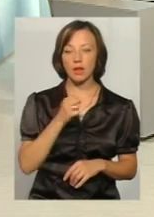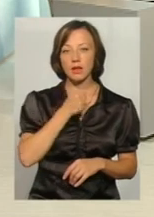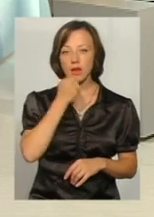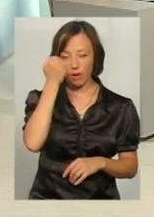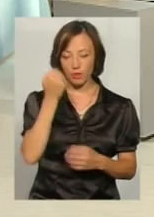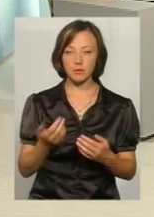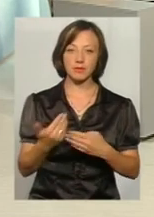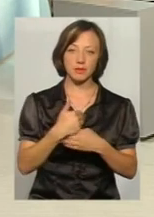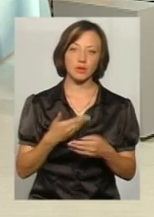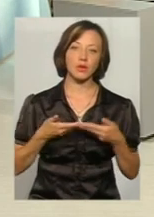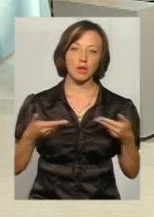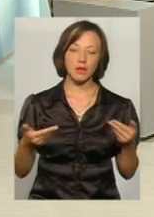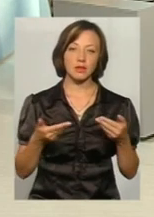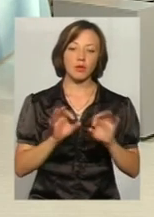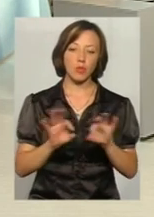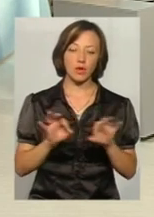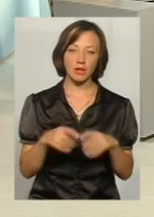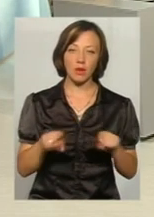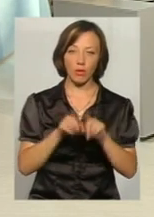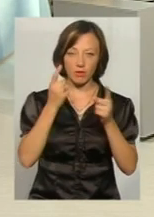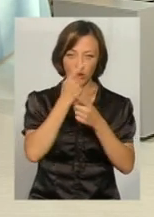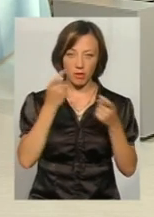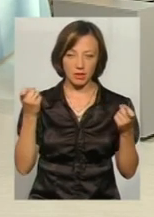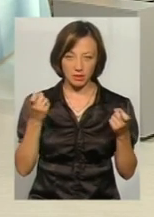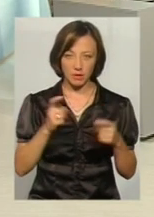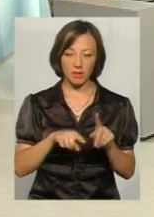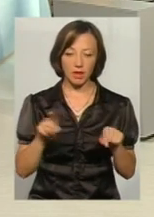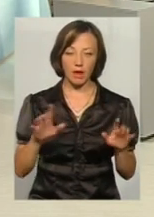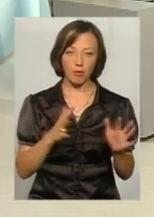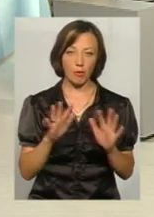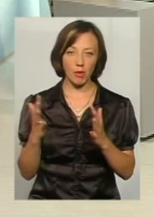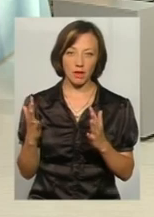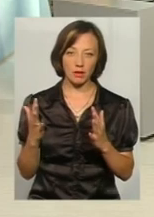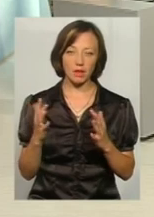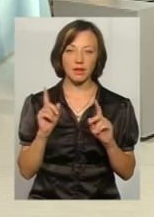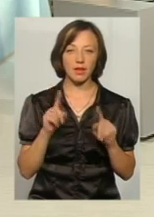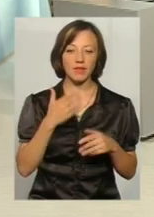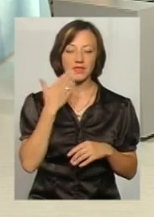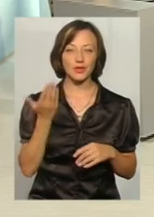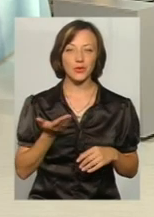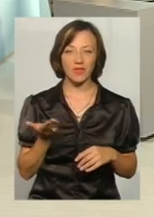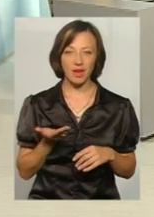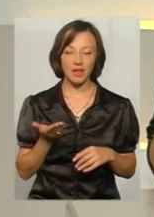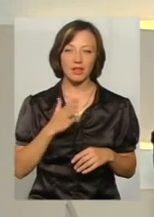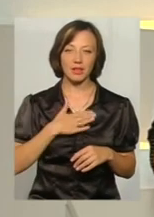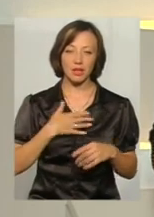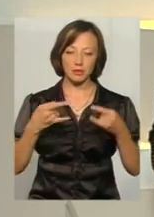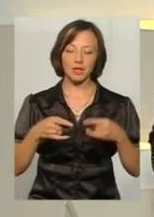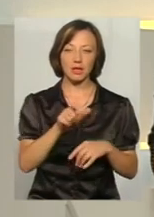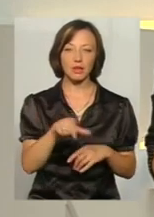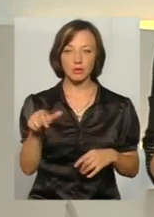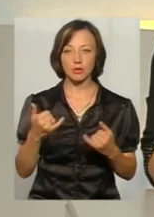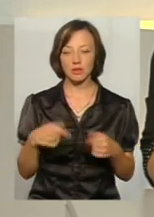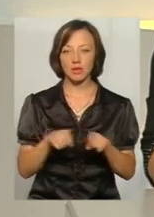до нас, поділилися такою інформацією, в деяких моментах навіть відзвітували. І нашим телеглядачам